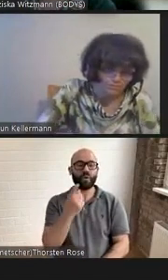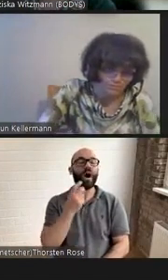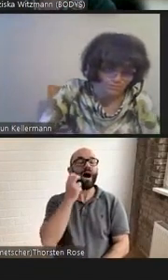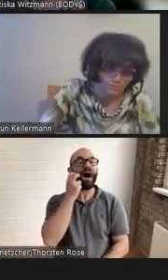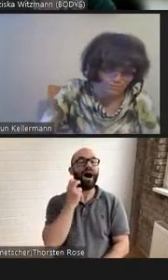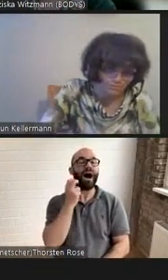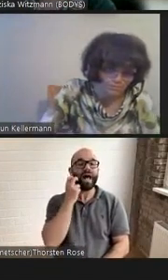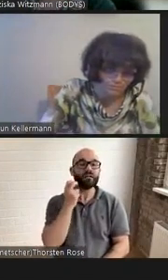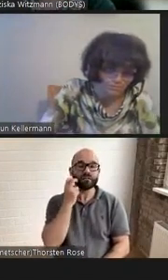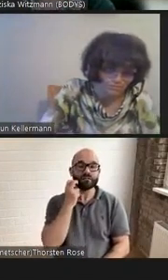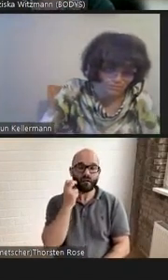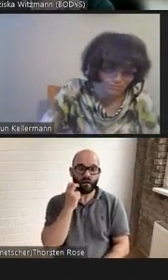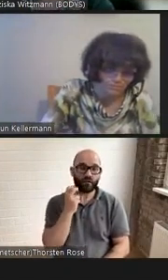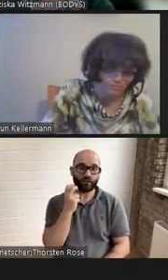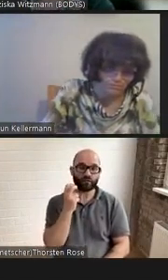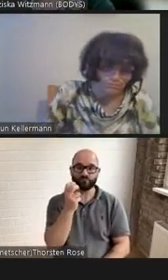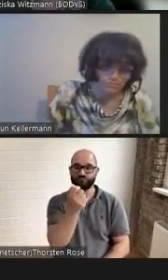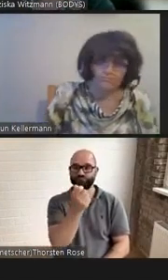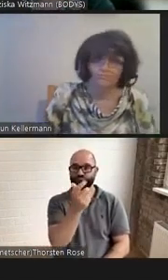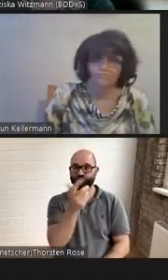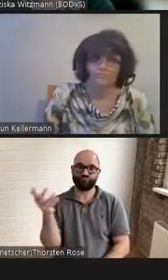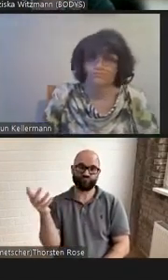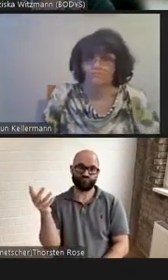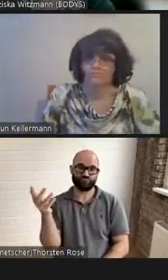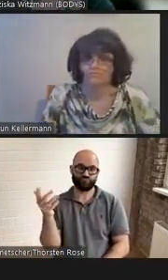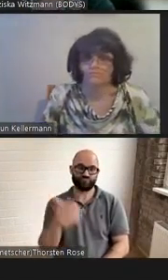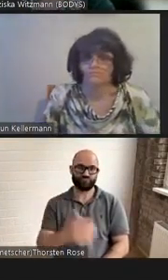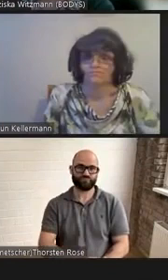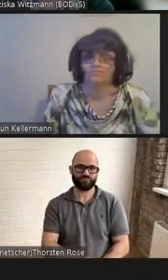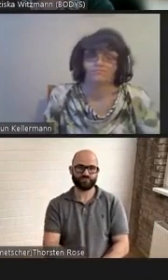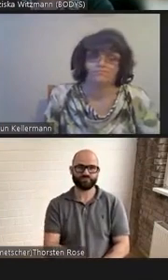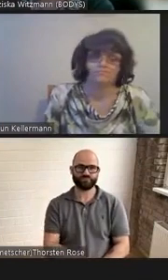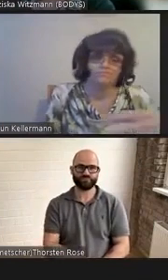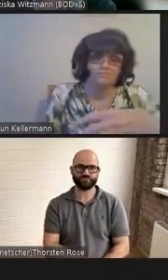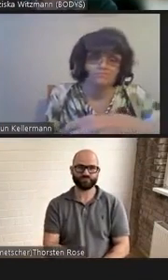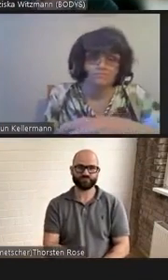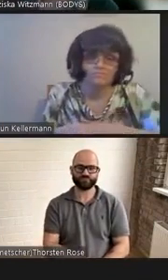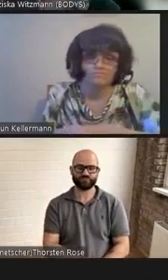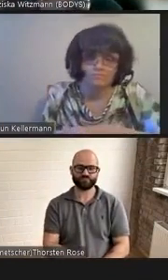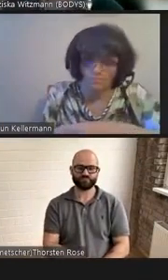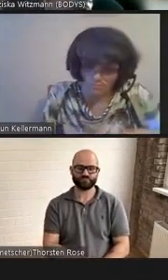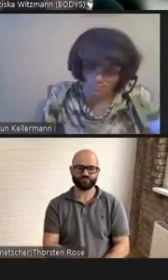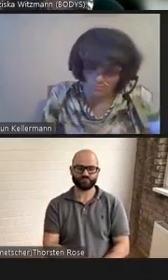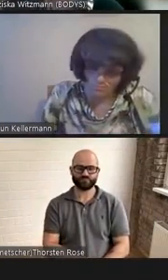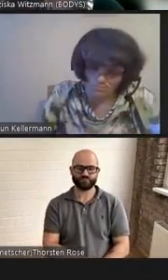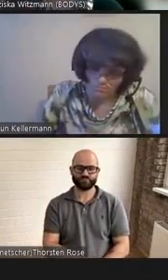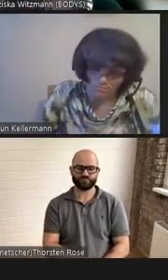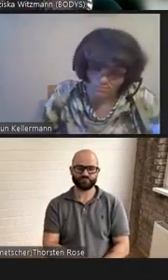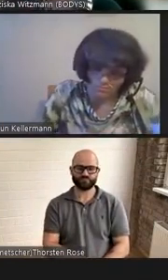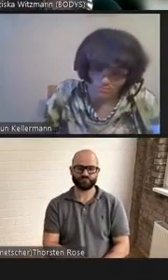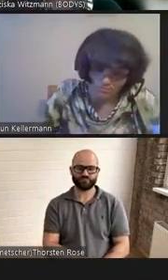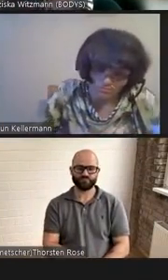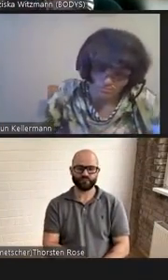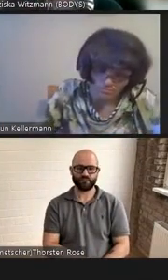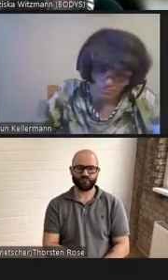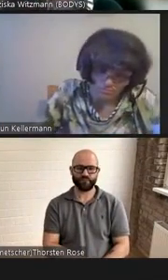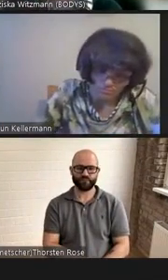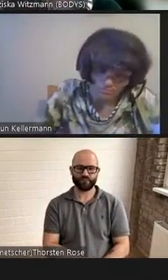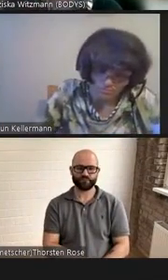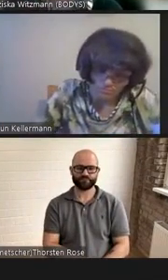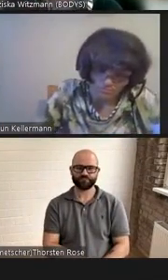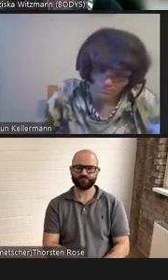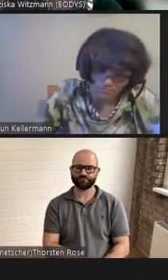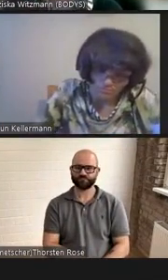so weiter und sofort. Sein Behinderung und das werde ich Ihnen gleich zeigen